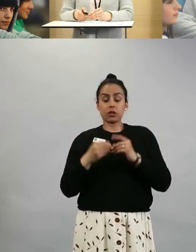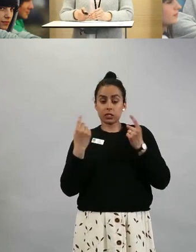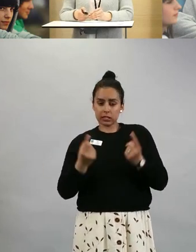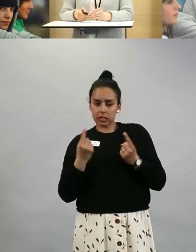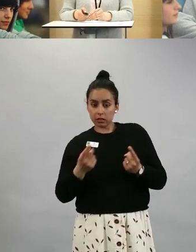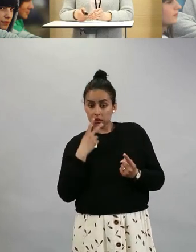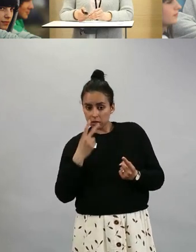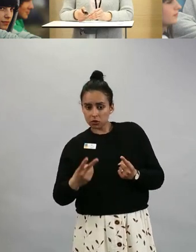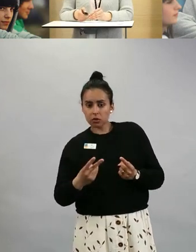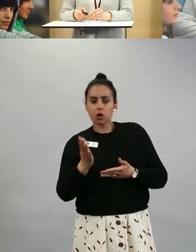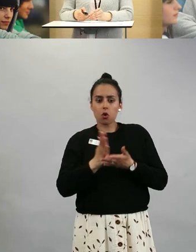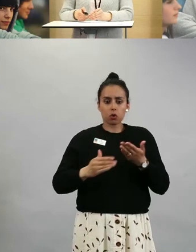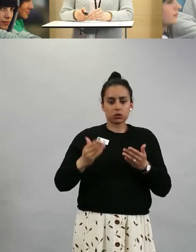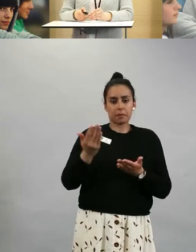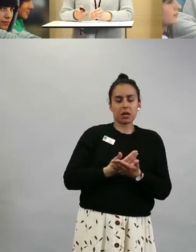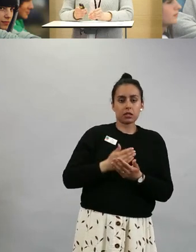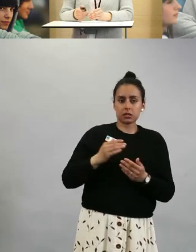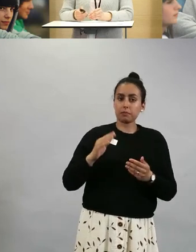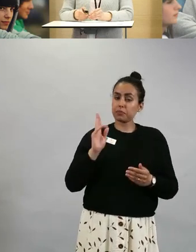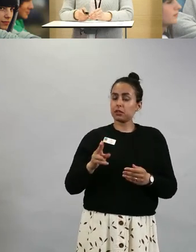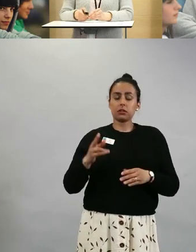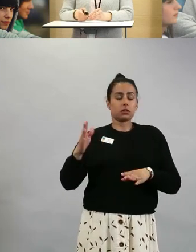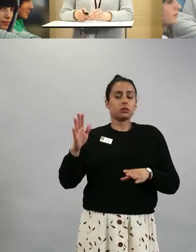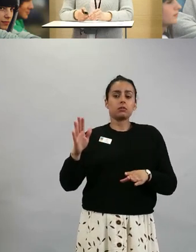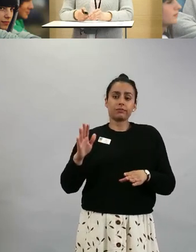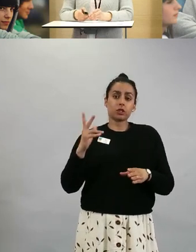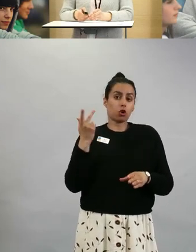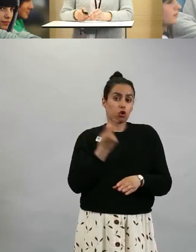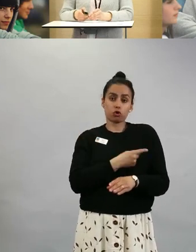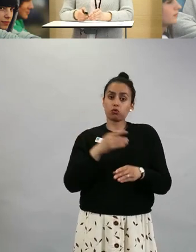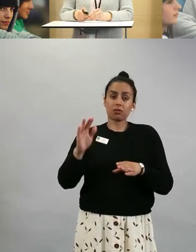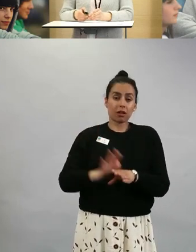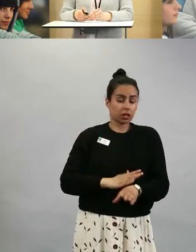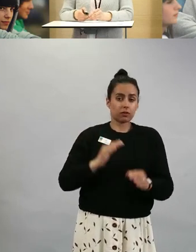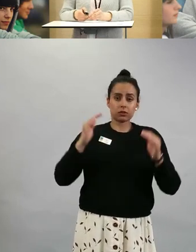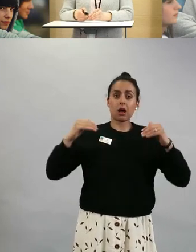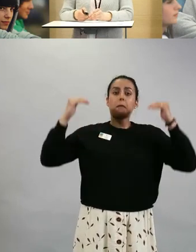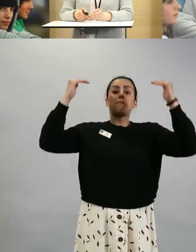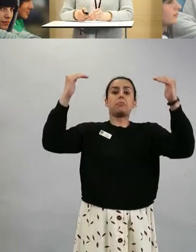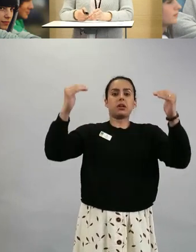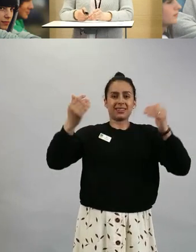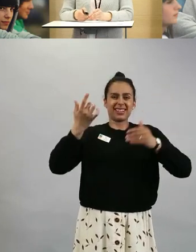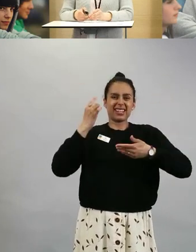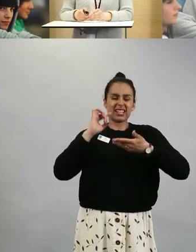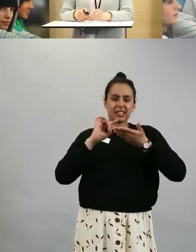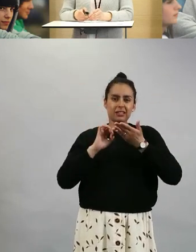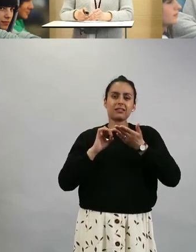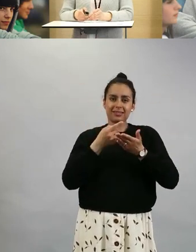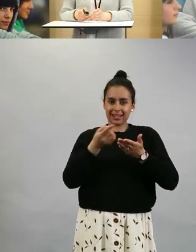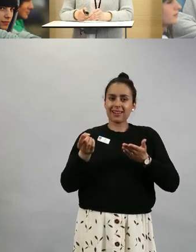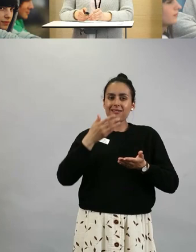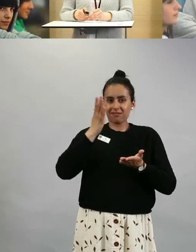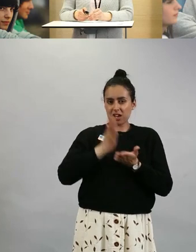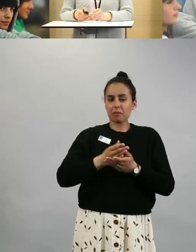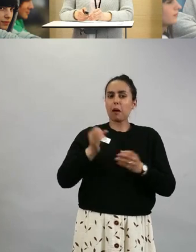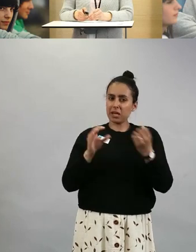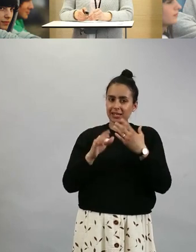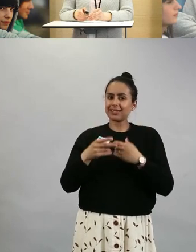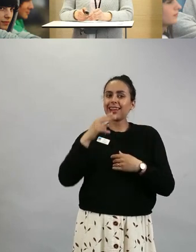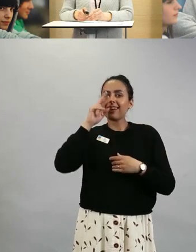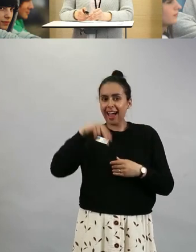korkea rokotuskattavuus, jotka on varmaan monelle tuttuja mediasta. Ja sitten toki meillä on paljon